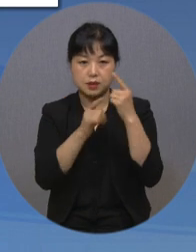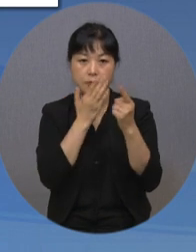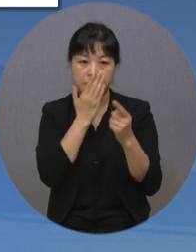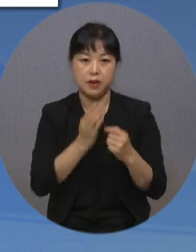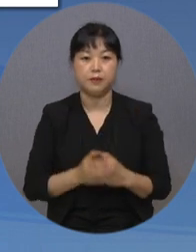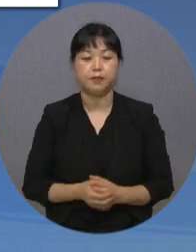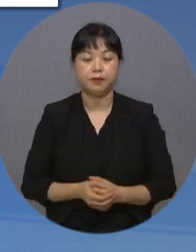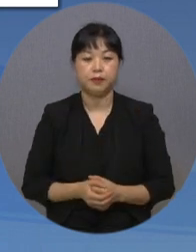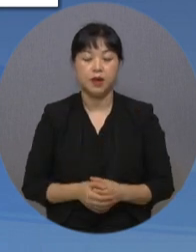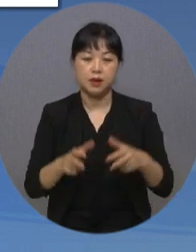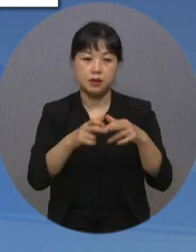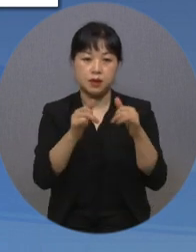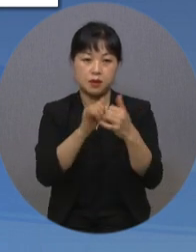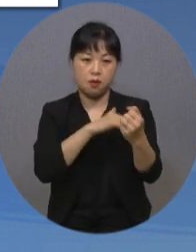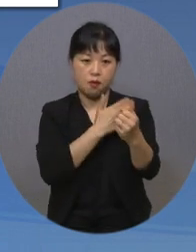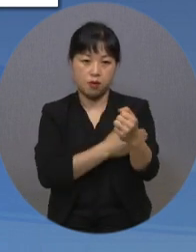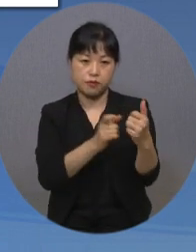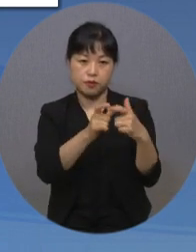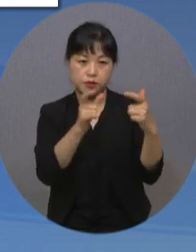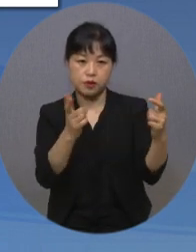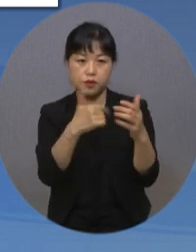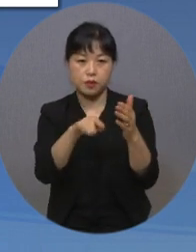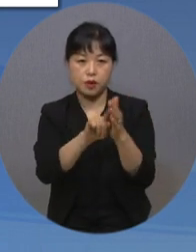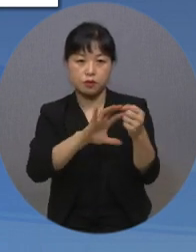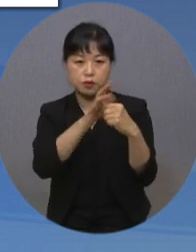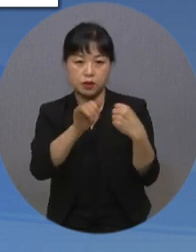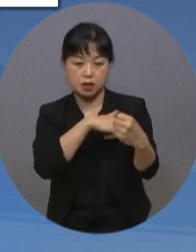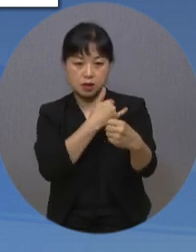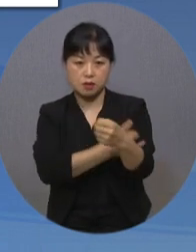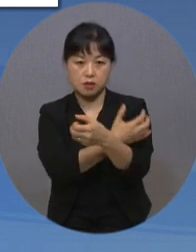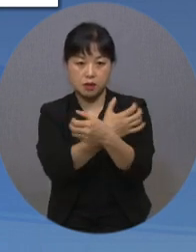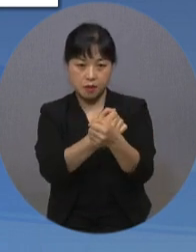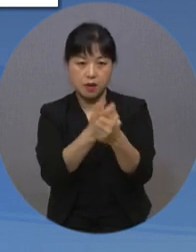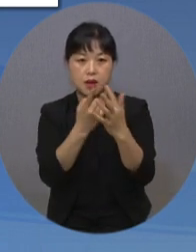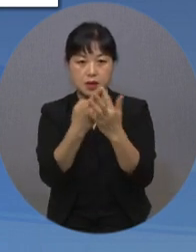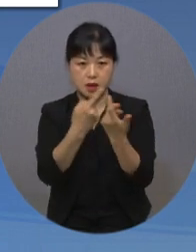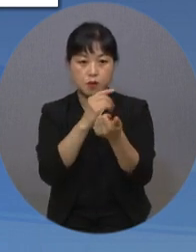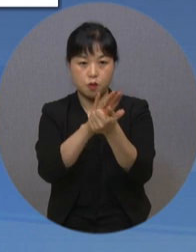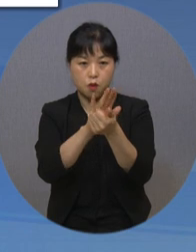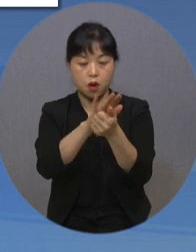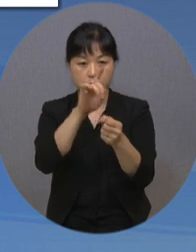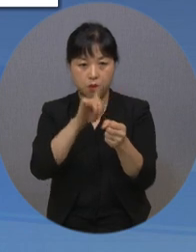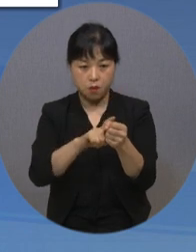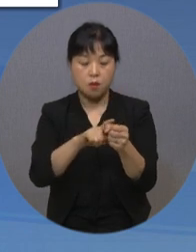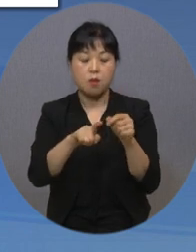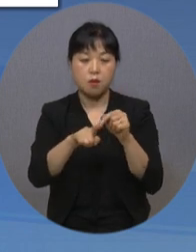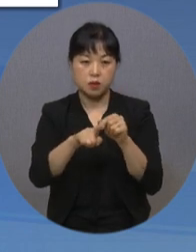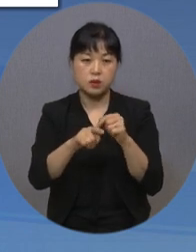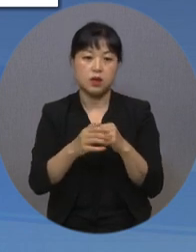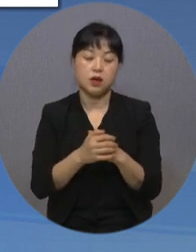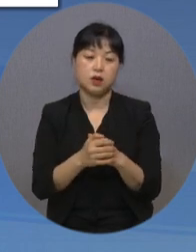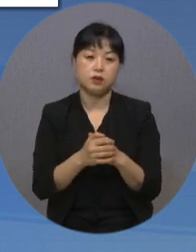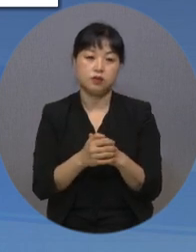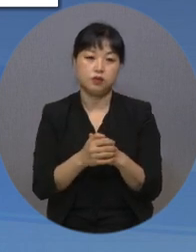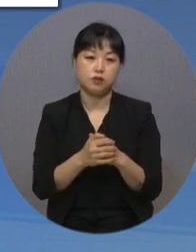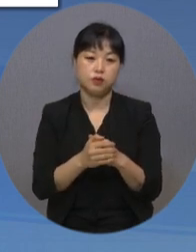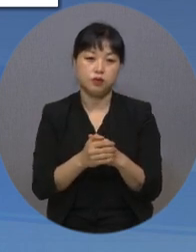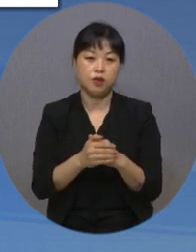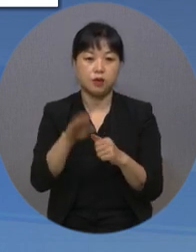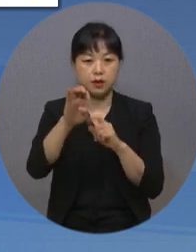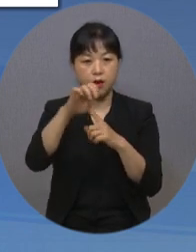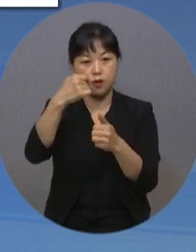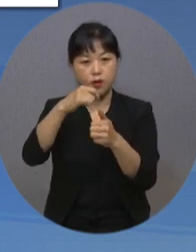장애인의 권리 증진을 위한 국제인권협약의 이해를 돕기 위한 e-러닝 교육 콘텐츠 유엔